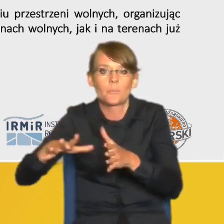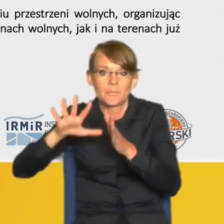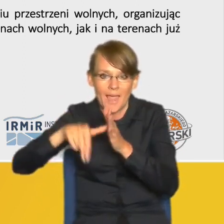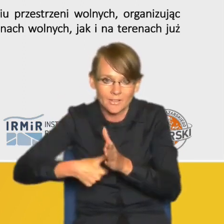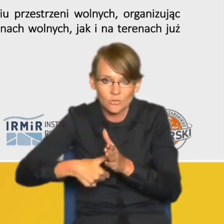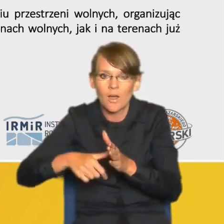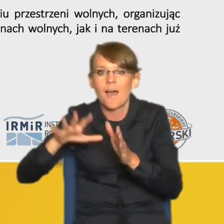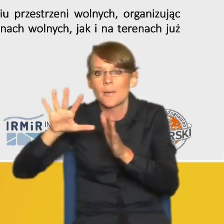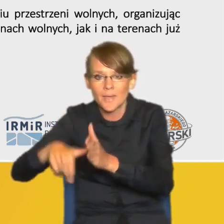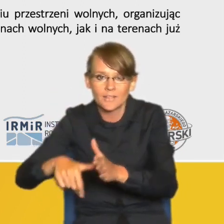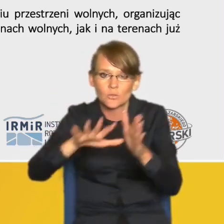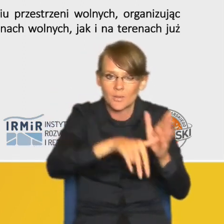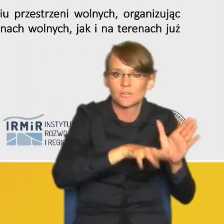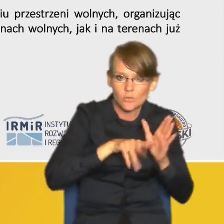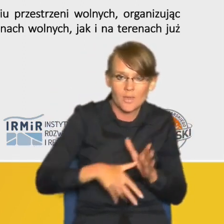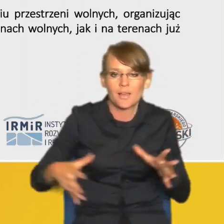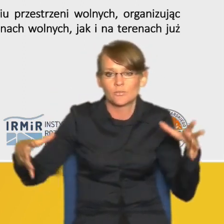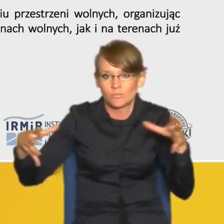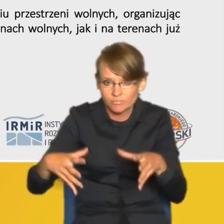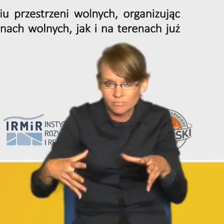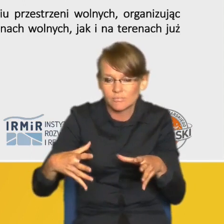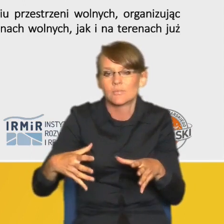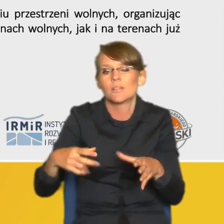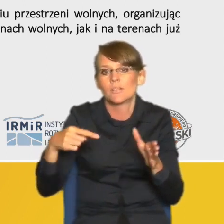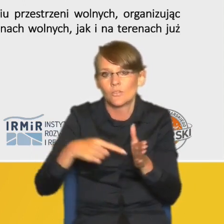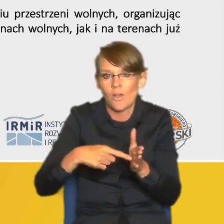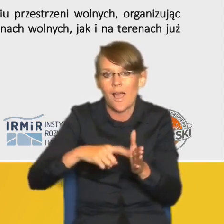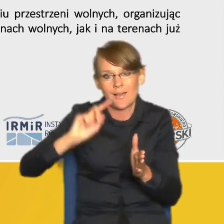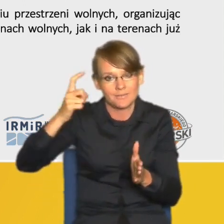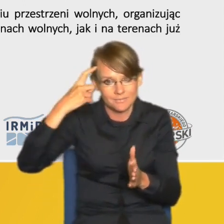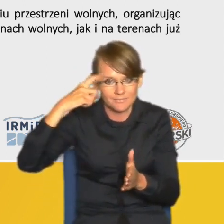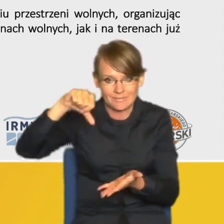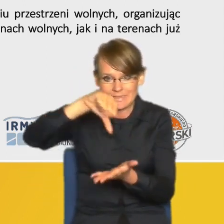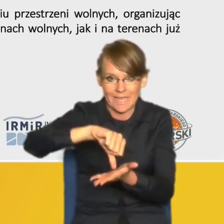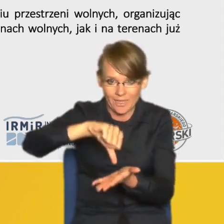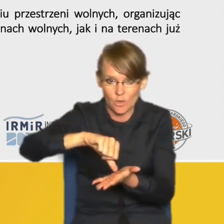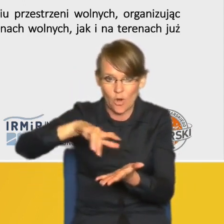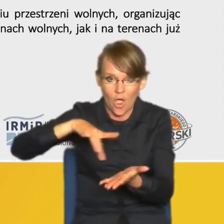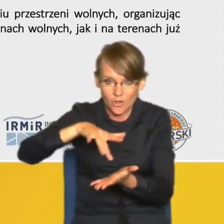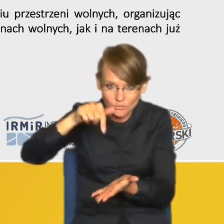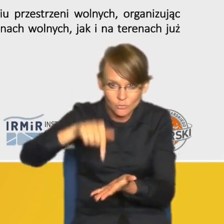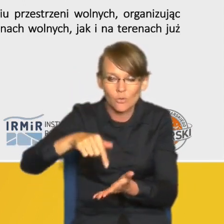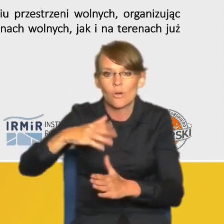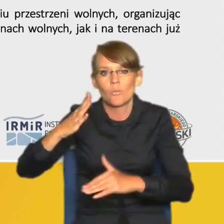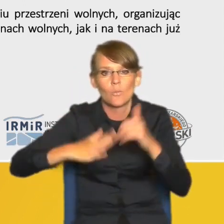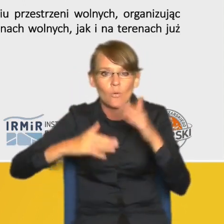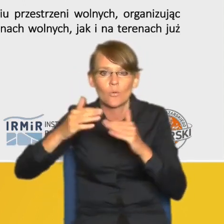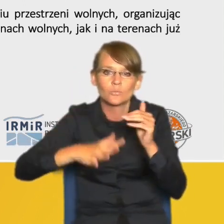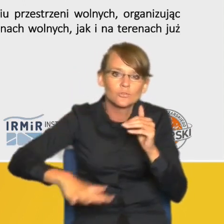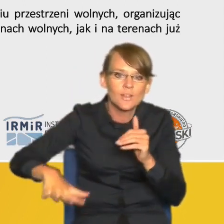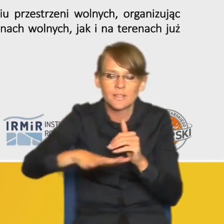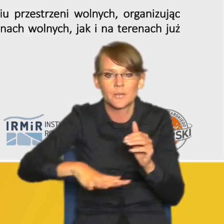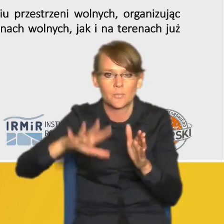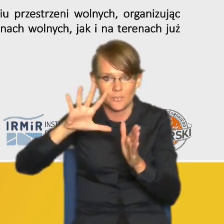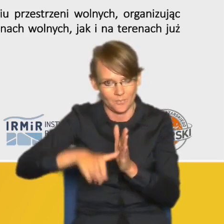miast metropolitalnych i w ten sposób w ośrodkach centrycznych budujemy przestrzeń miejską